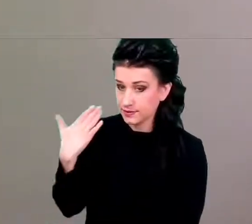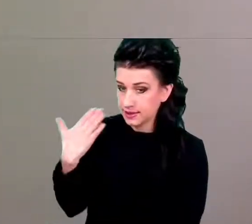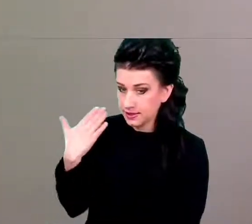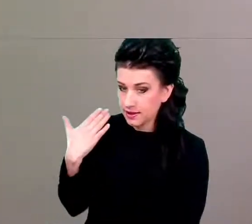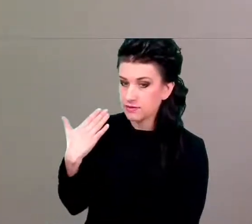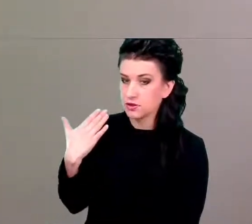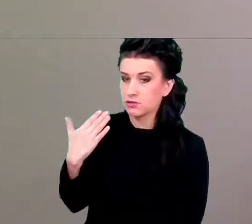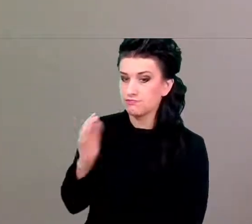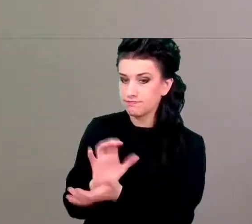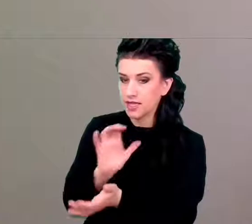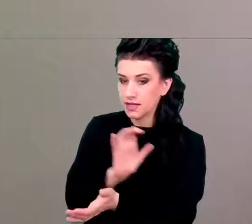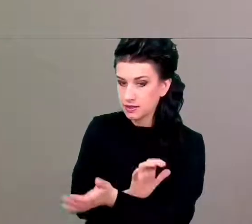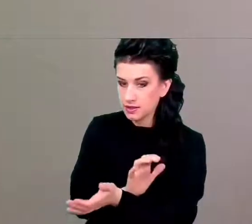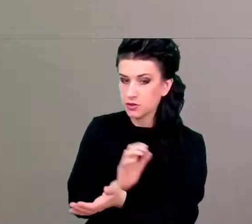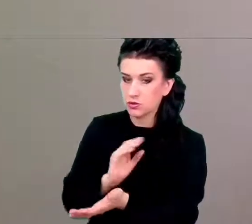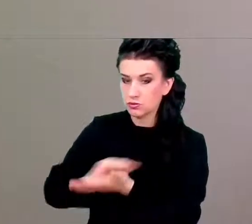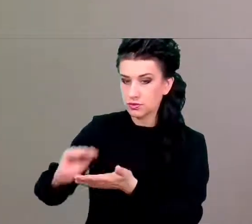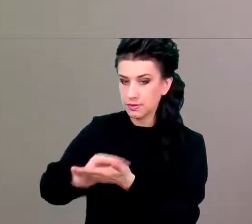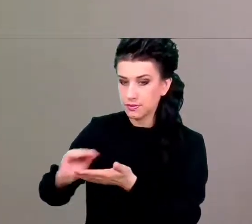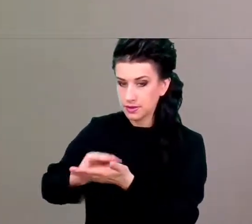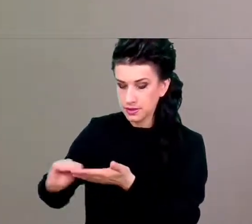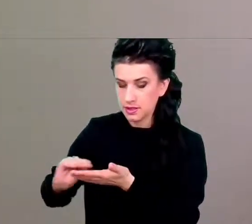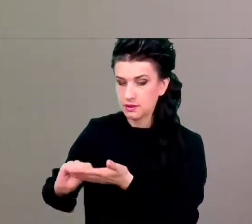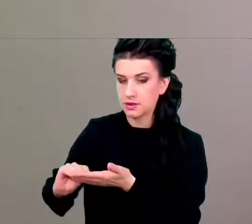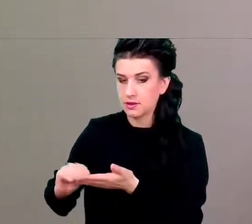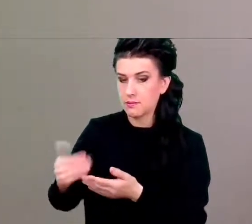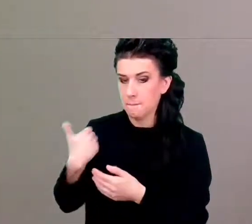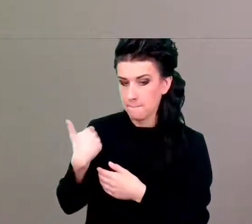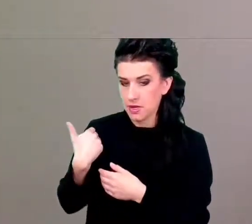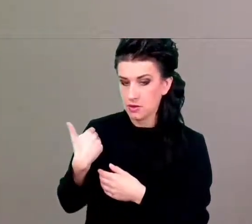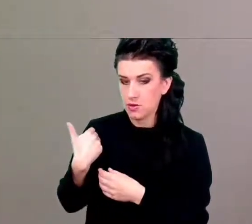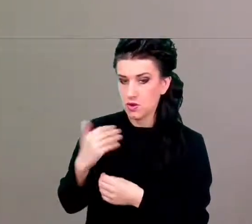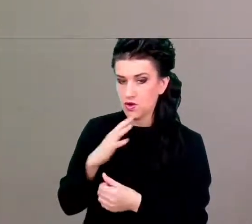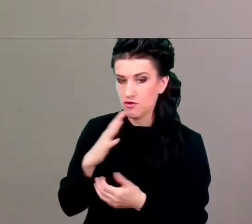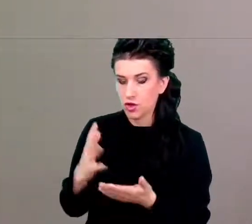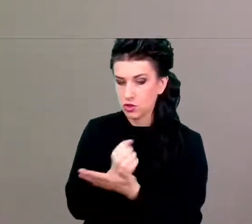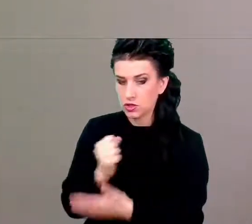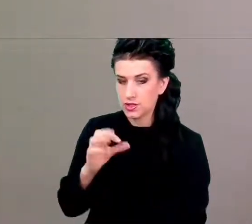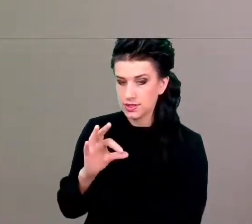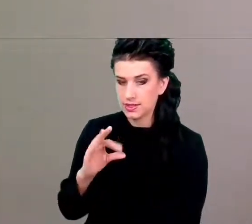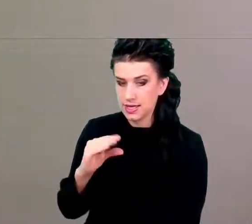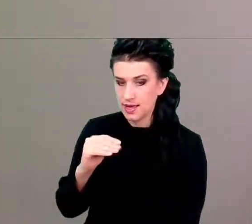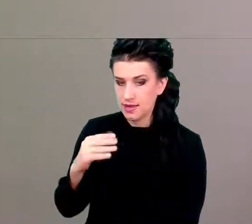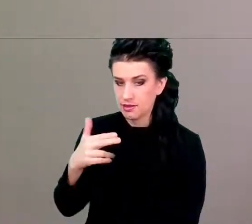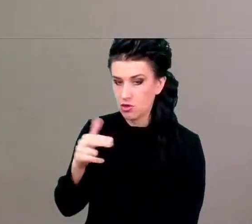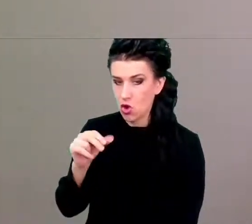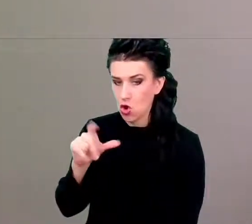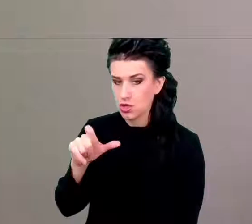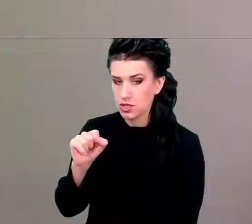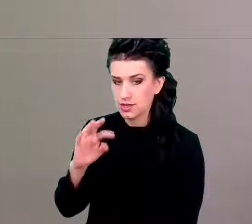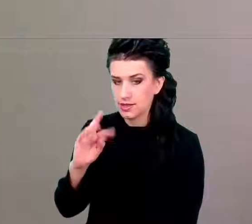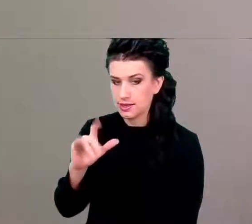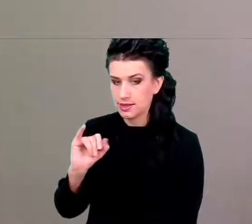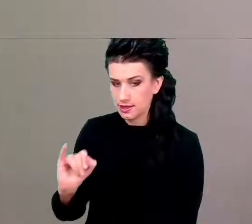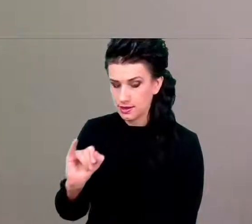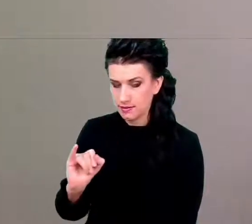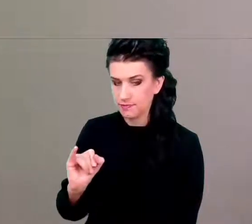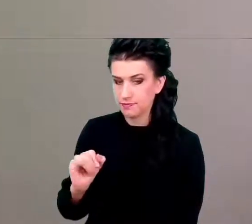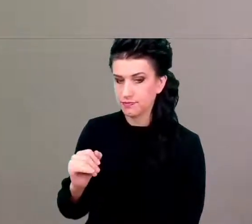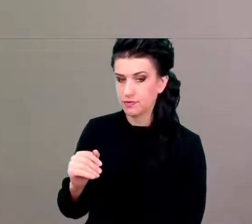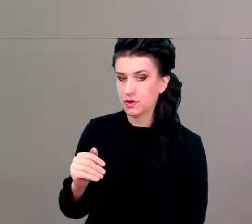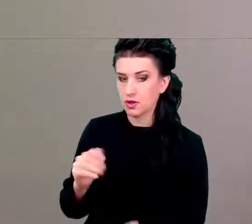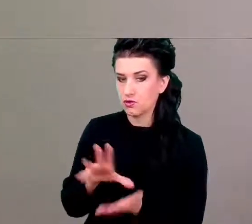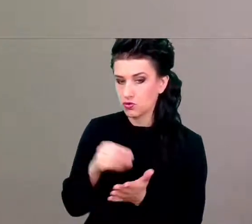dotyczące zastosowania synolityków w zwierzęcych modelach zarażenia czy